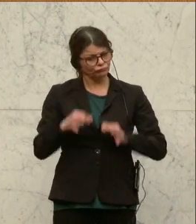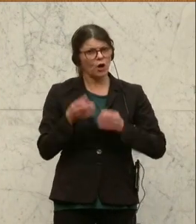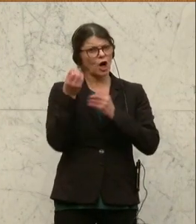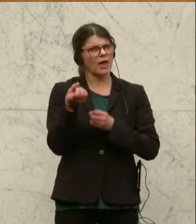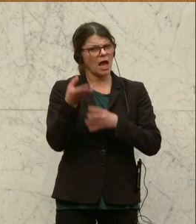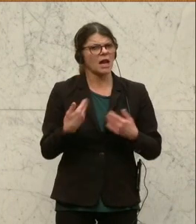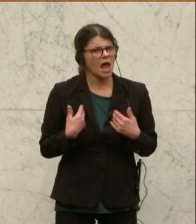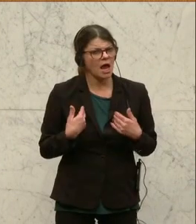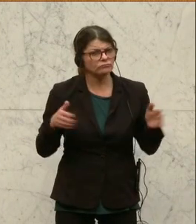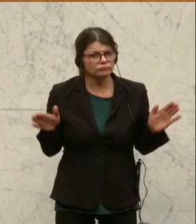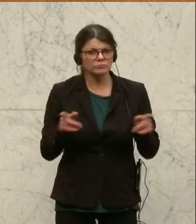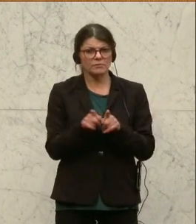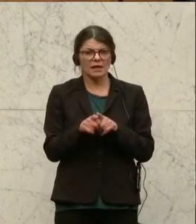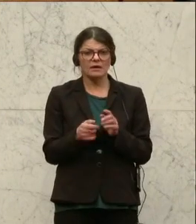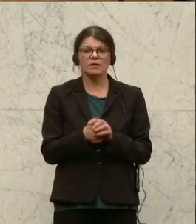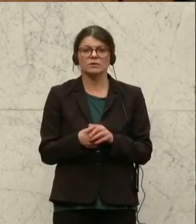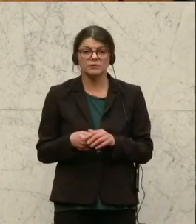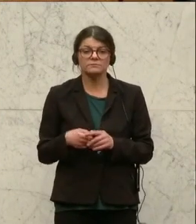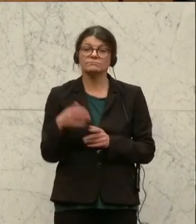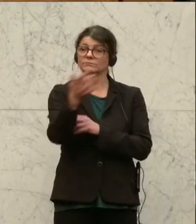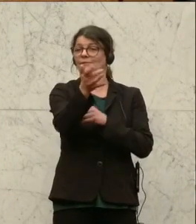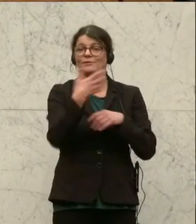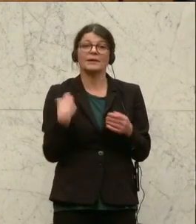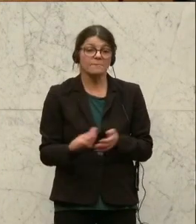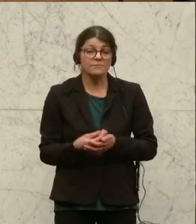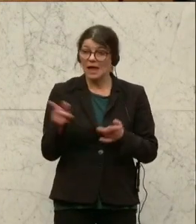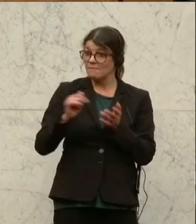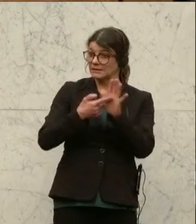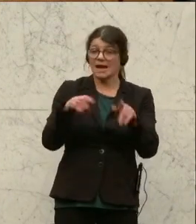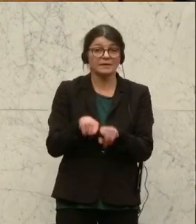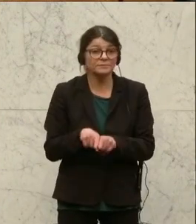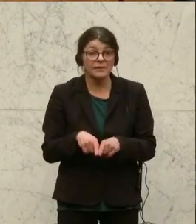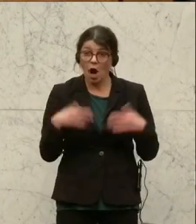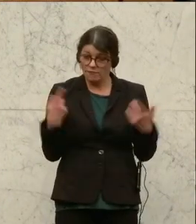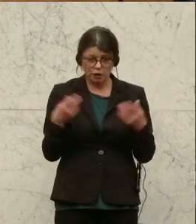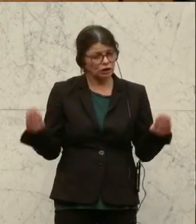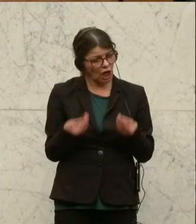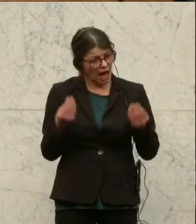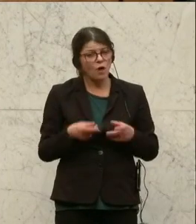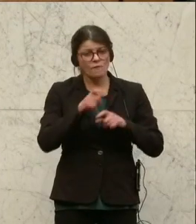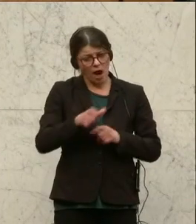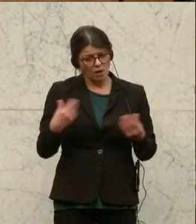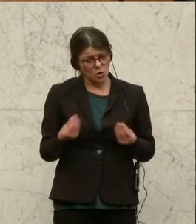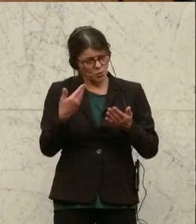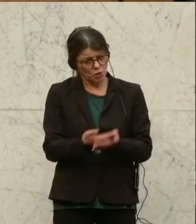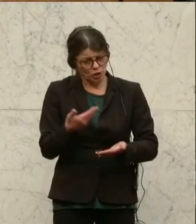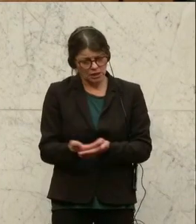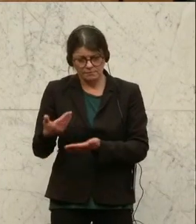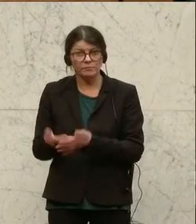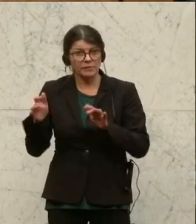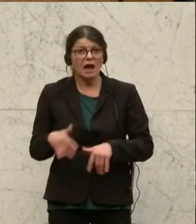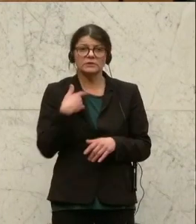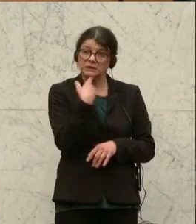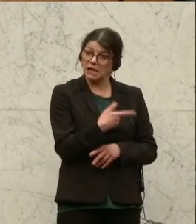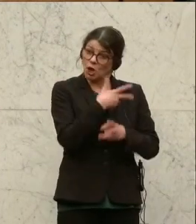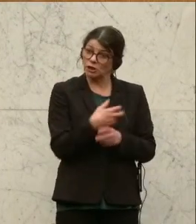gut eben dargelegt, wo er eben auch dargelegt hat, dass es eben auch darum gegangen ist, dass solange etwas sachlich und fachlich begründet ist, solange es eben auch darum geht, dass man eben